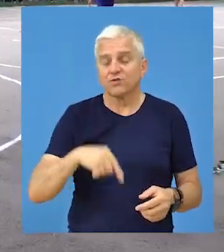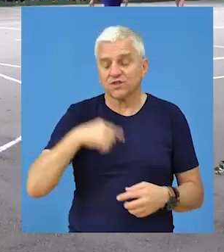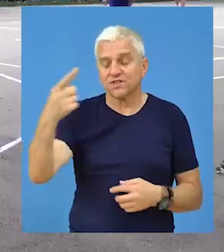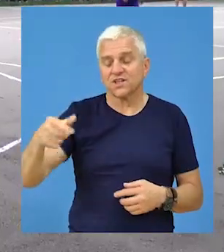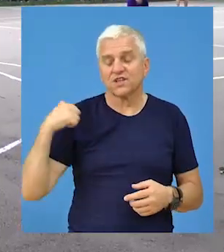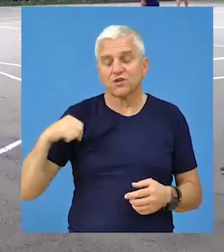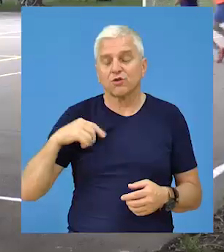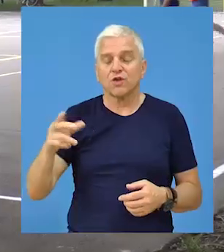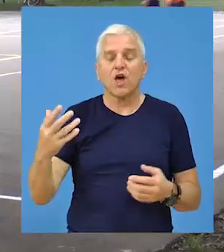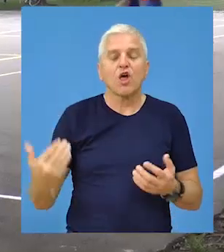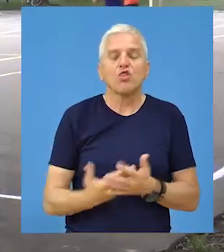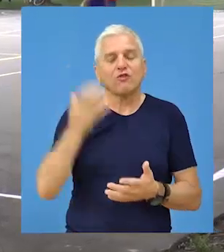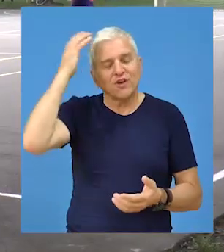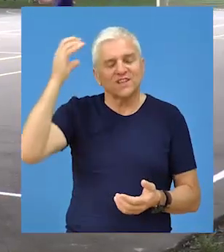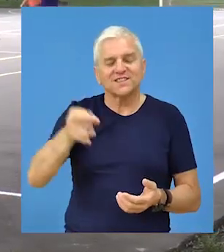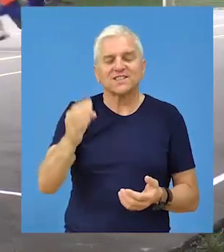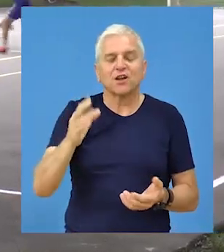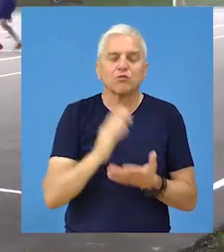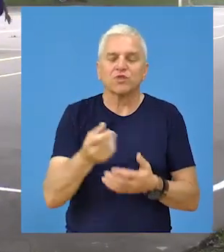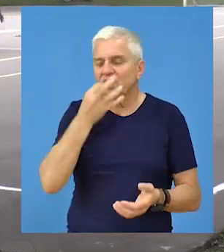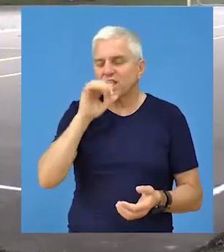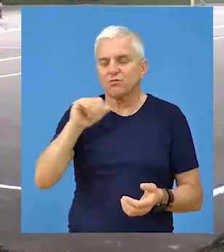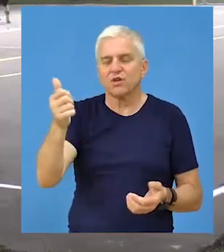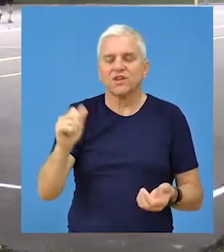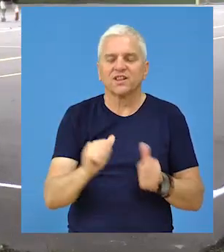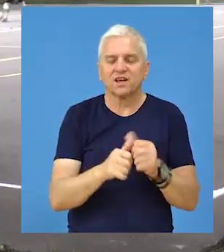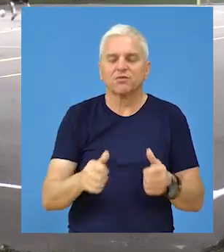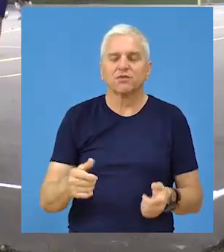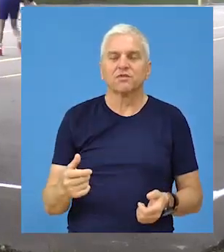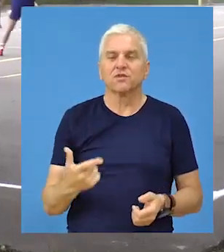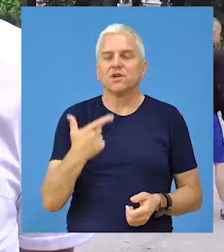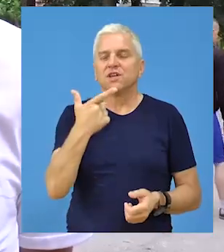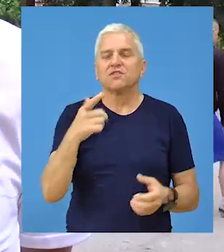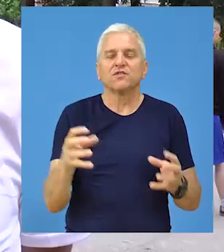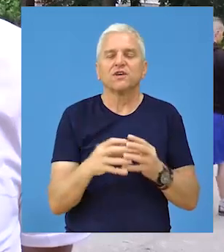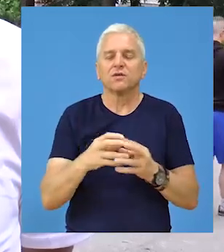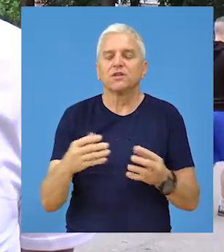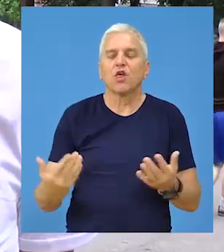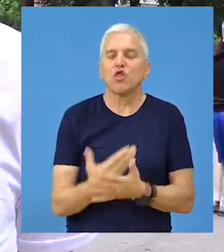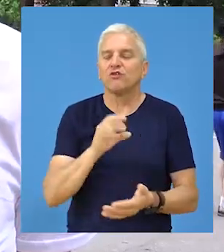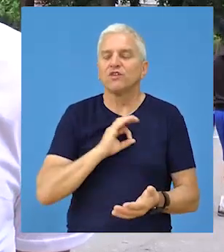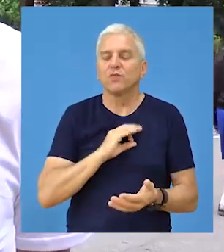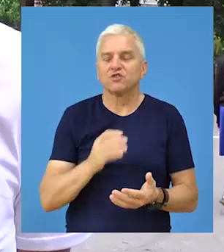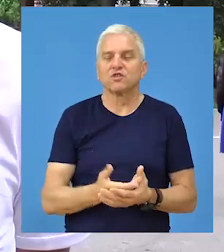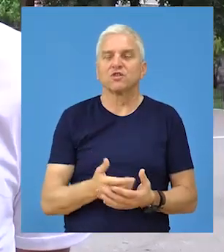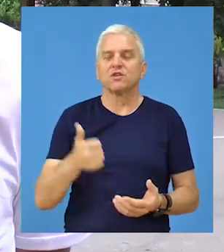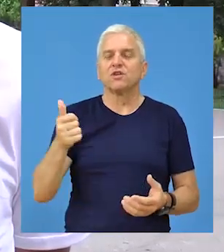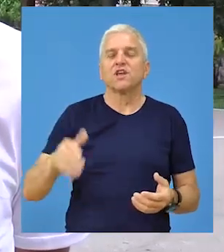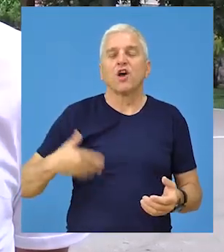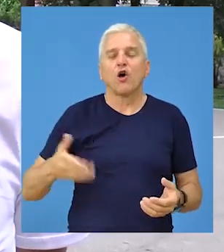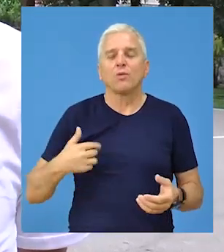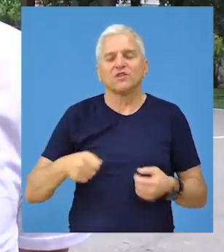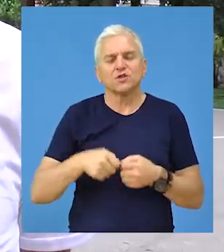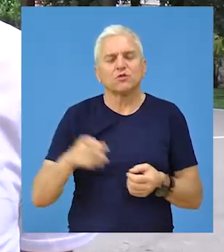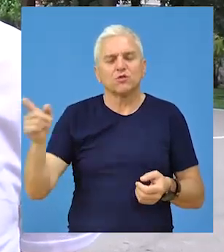godine Novo selo Bečeje 2020 bude jedan od najmasovnijih u našem gradu. Dve ekipe iz Novog Bečeja jednu kadetsko